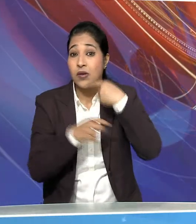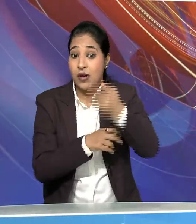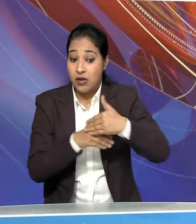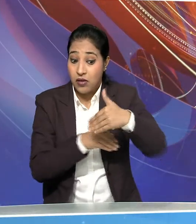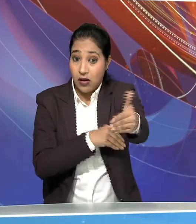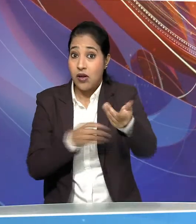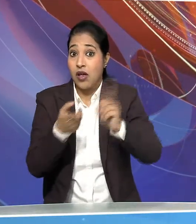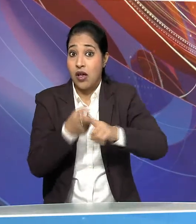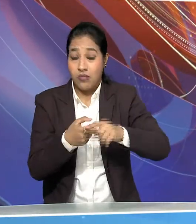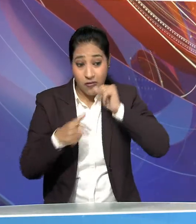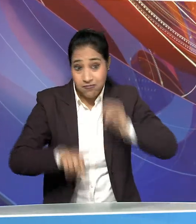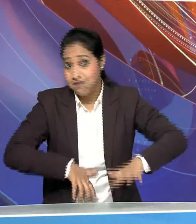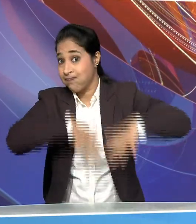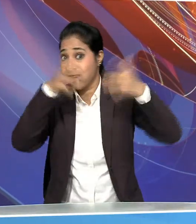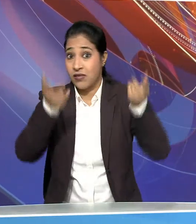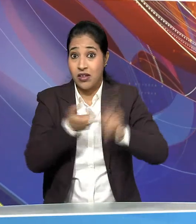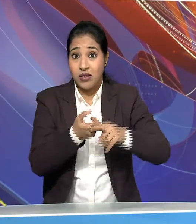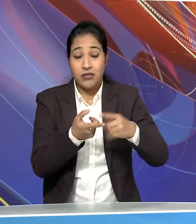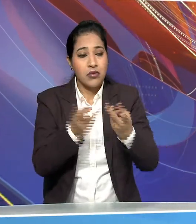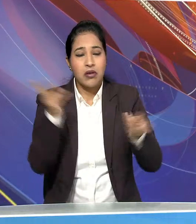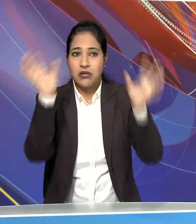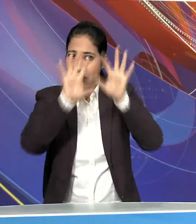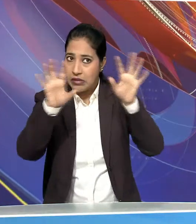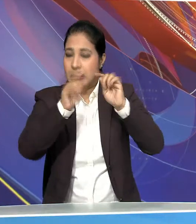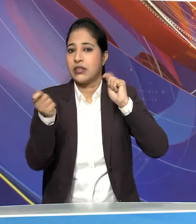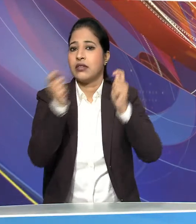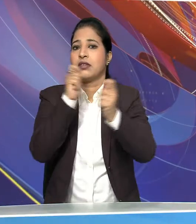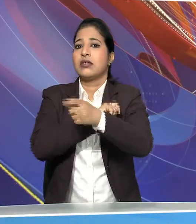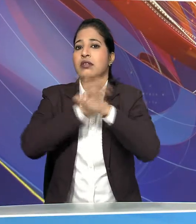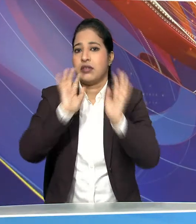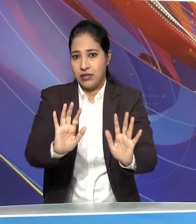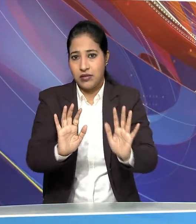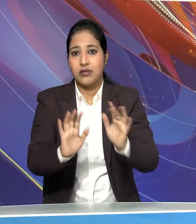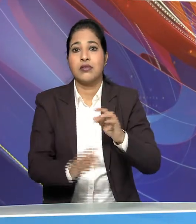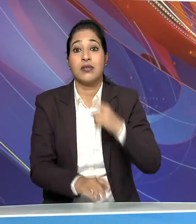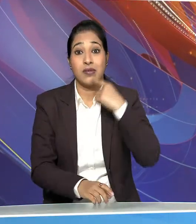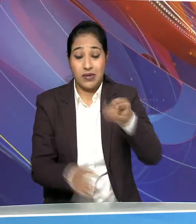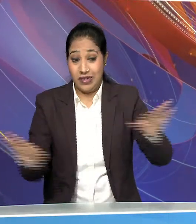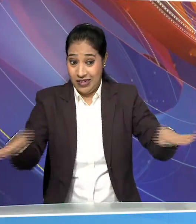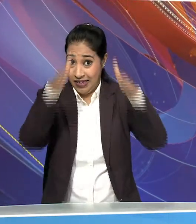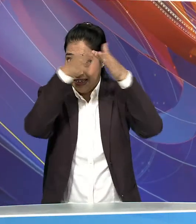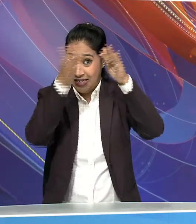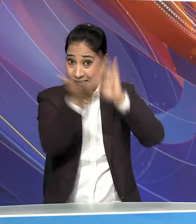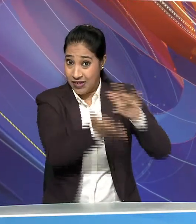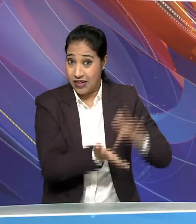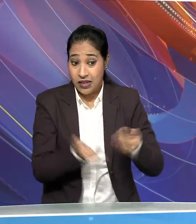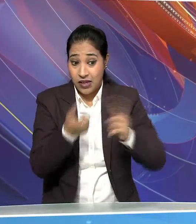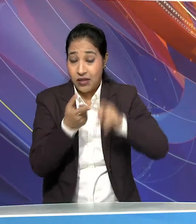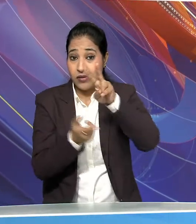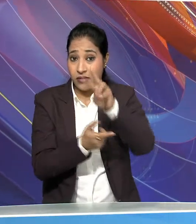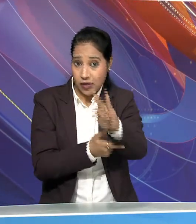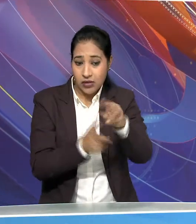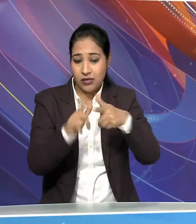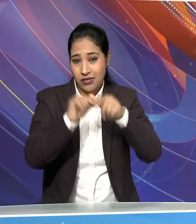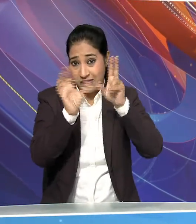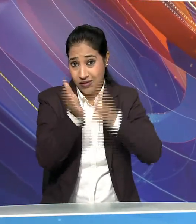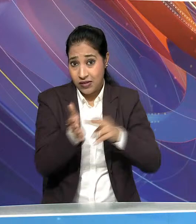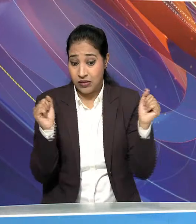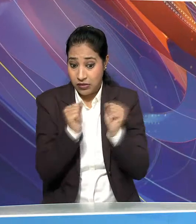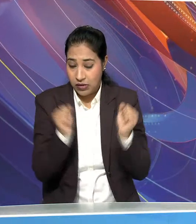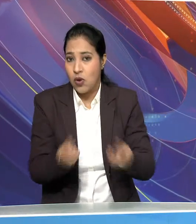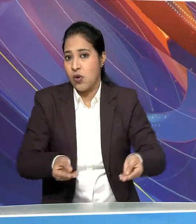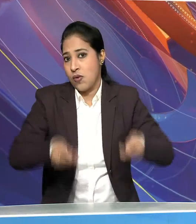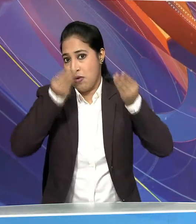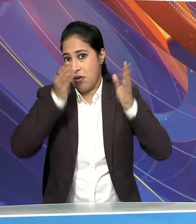विक्षोब के कारण मौसम की स्थिती में बदलाव देखने को मिल सकता है पारिक शेत्रों में 23 जन्वरी से ठंड